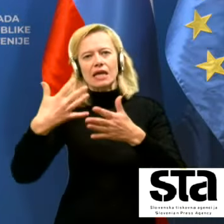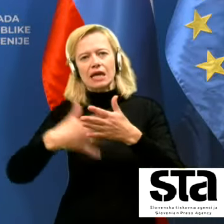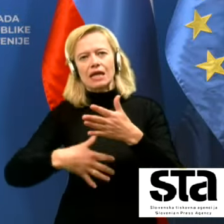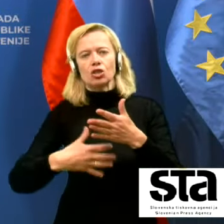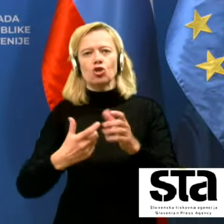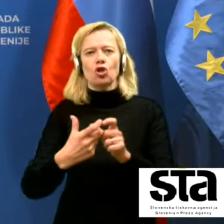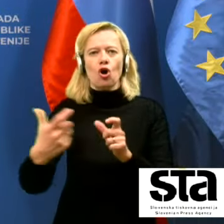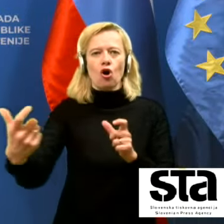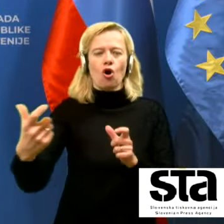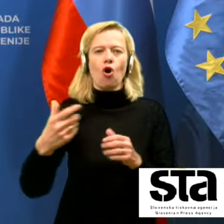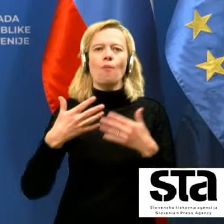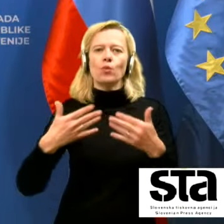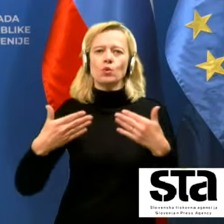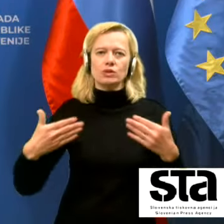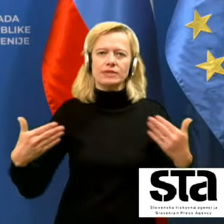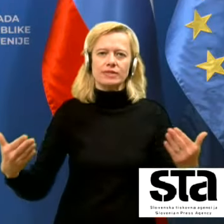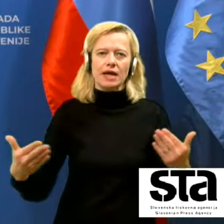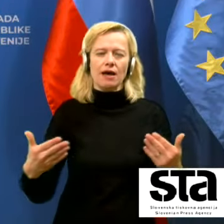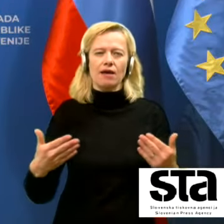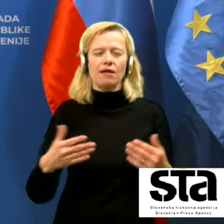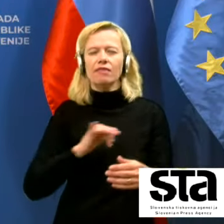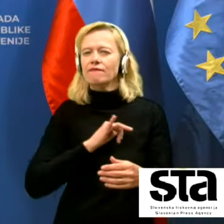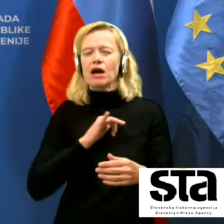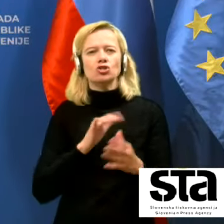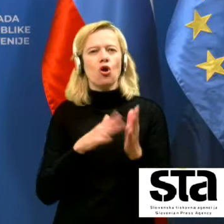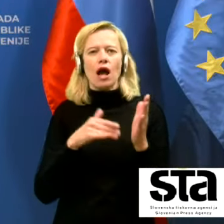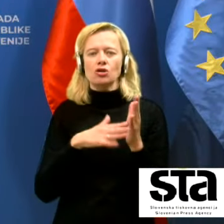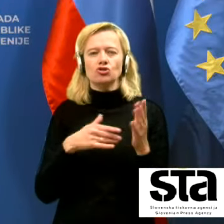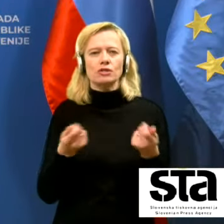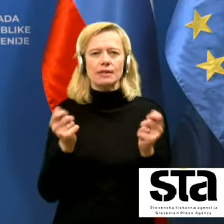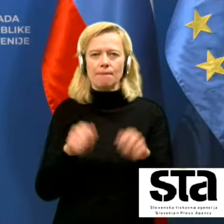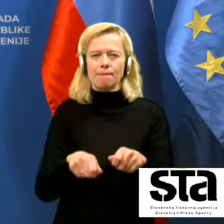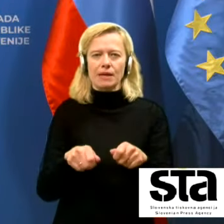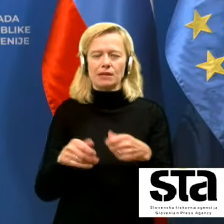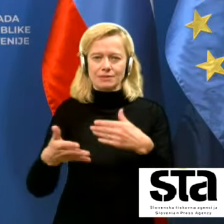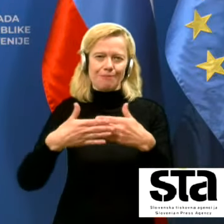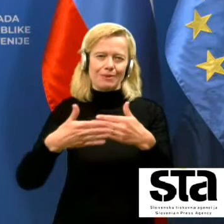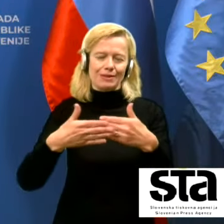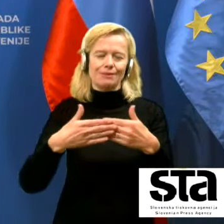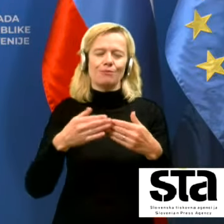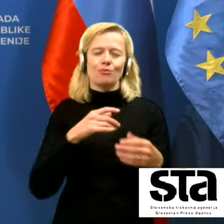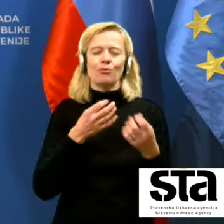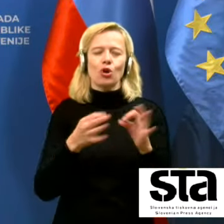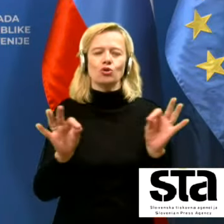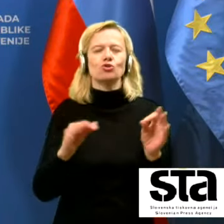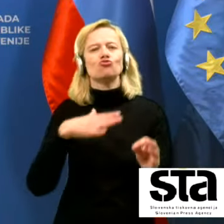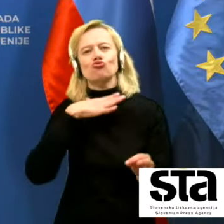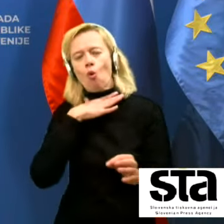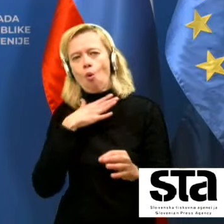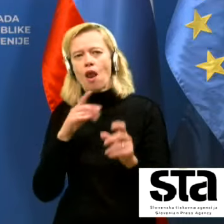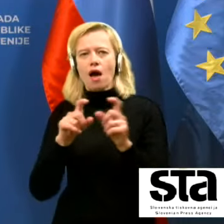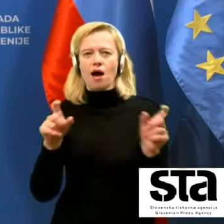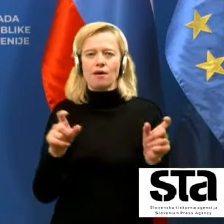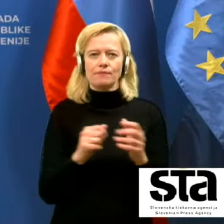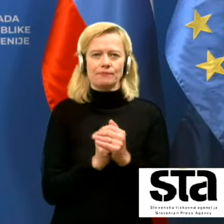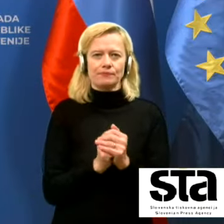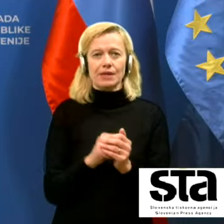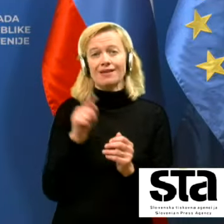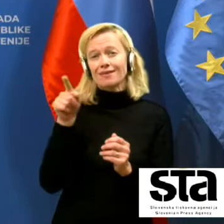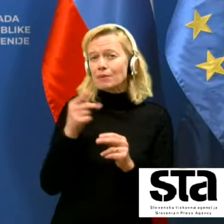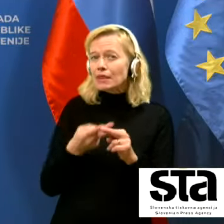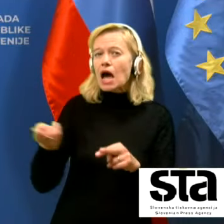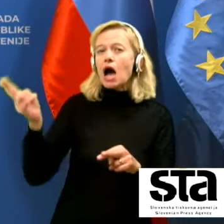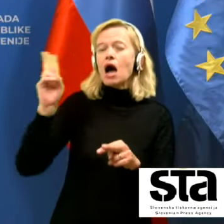ne bo to muzej, katerikol zaprt prostor ali pa sveda šola in zato je na tistih mestih daleč